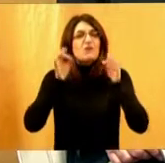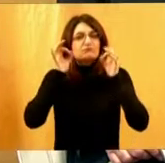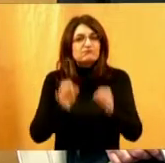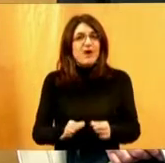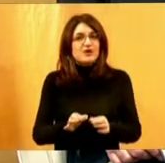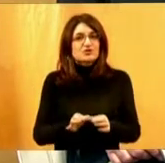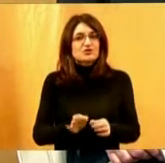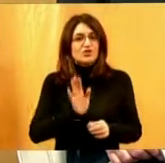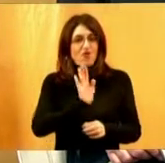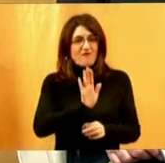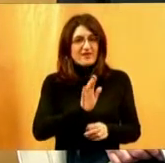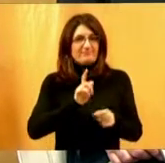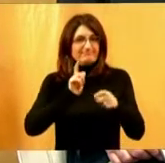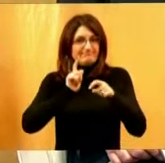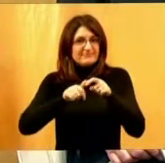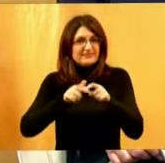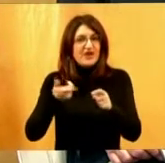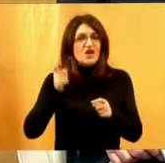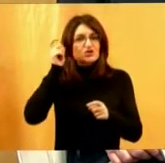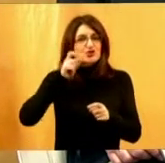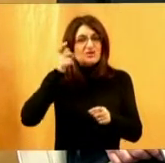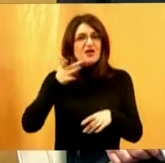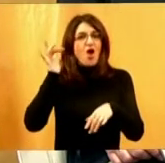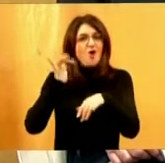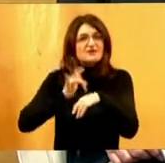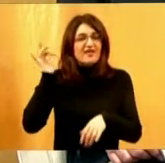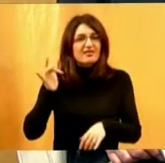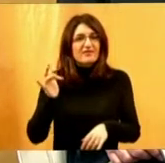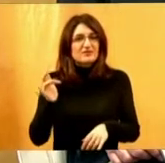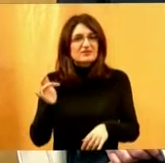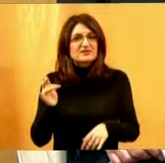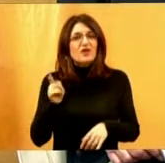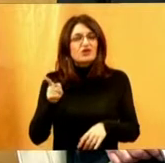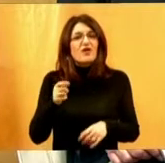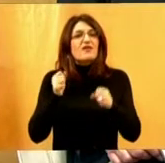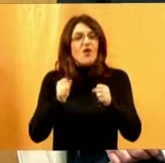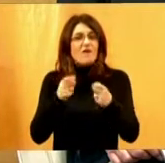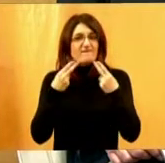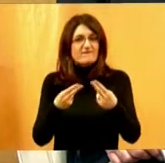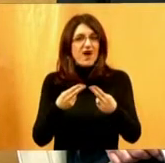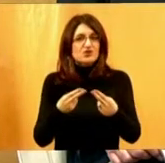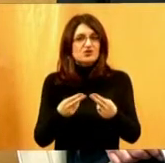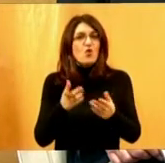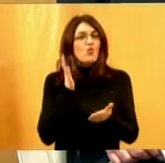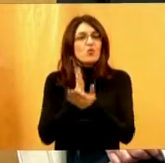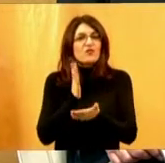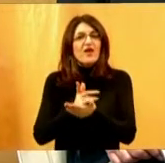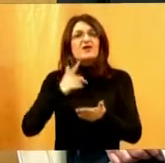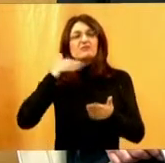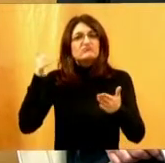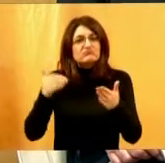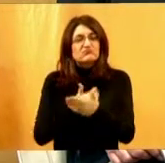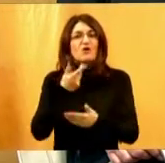za taj faktor socijalne osjetljivosti o kojoj je iznimno važno uvijek iznova